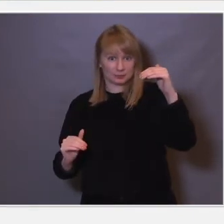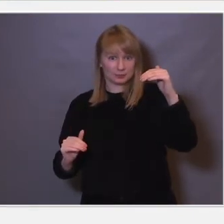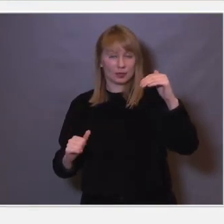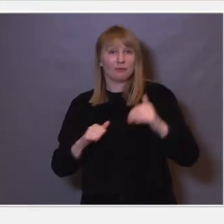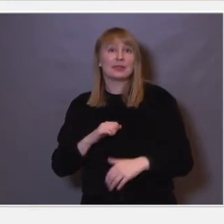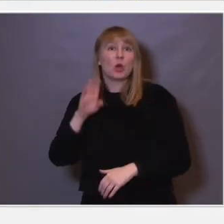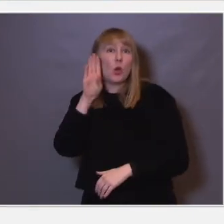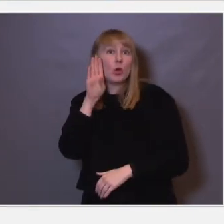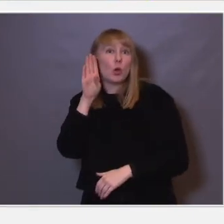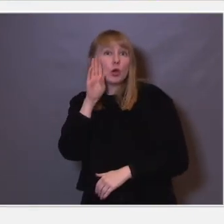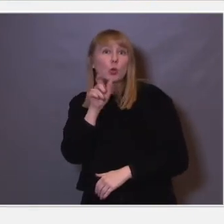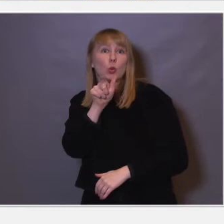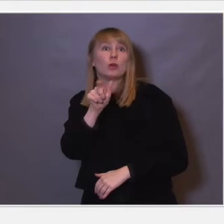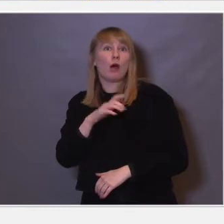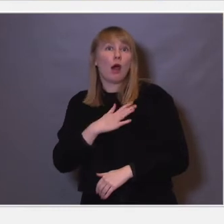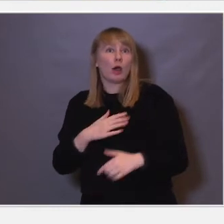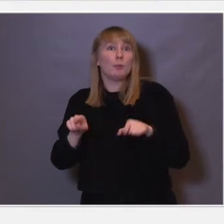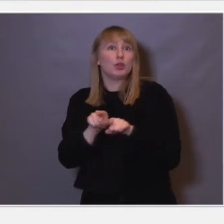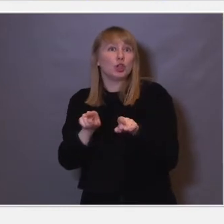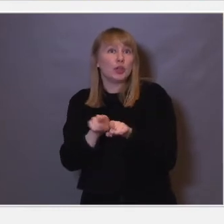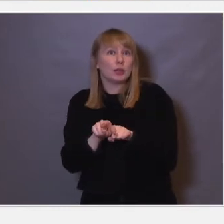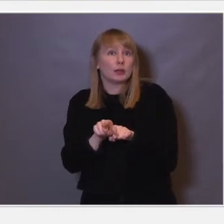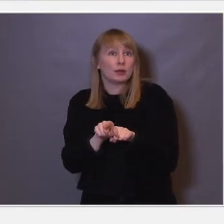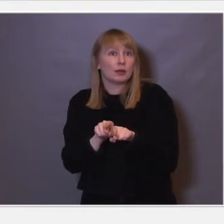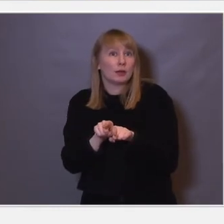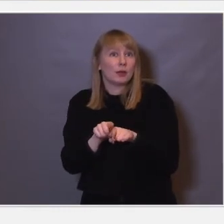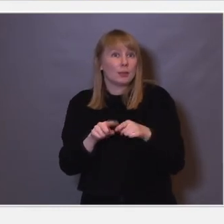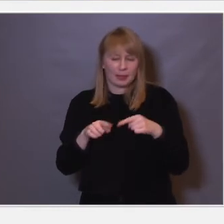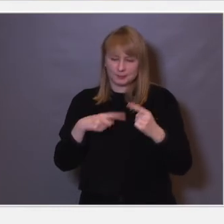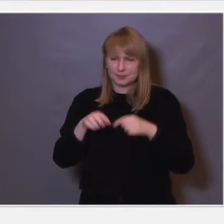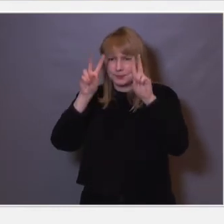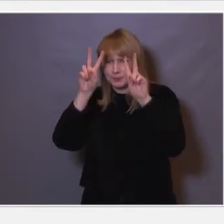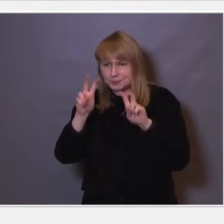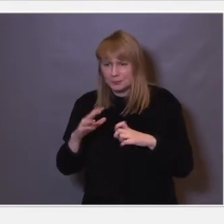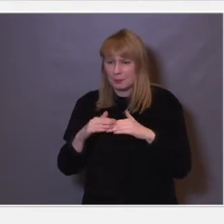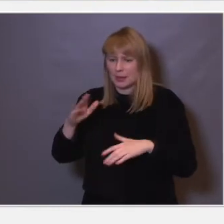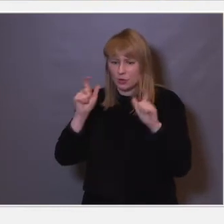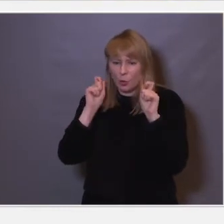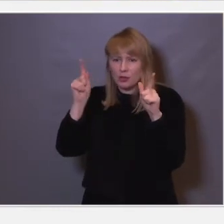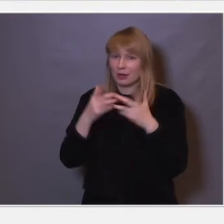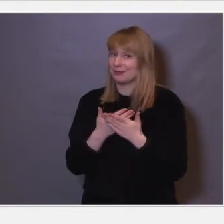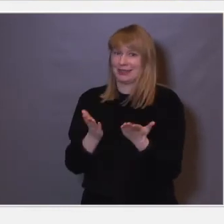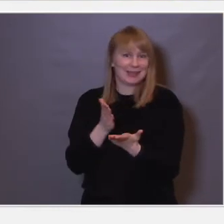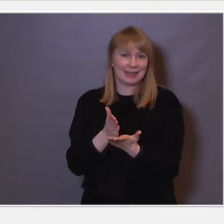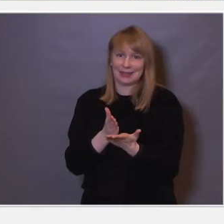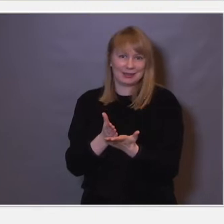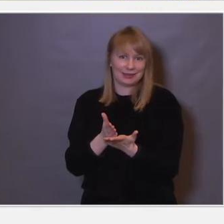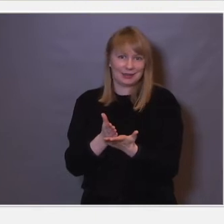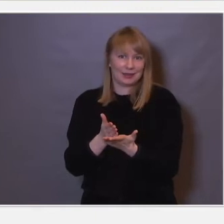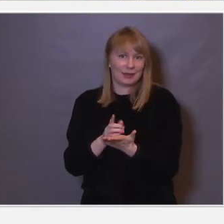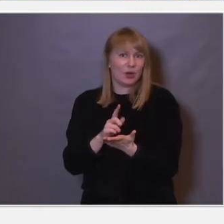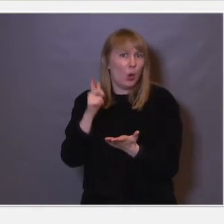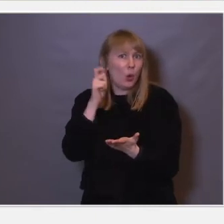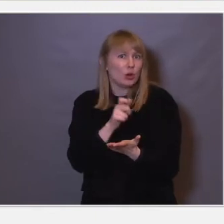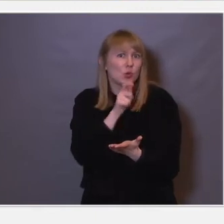å bare høre ordene var det som hadde betydning. Men når man da dissekerte dette nærmere, så fant man ut at det var ikke det å høre ordene. Det var